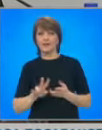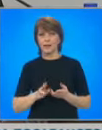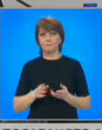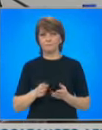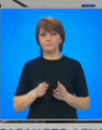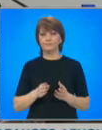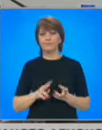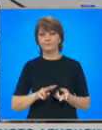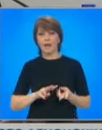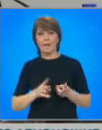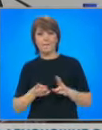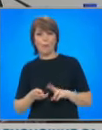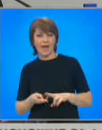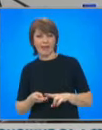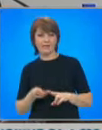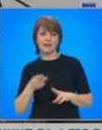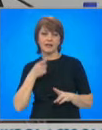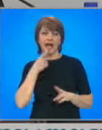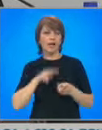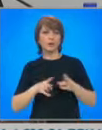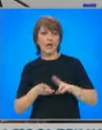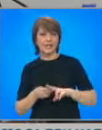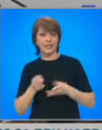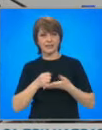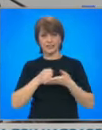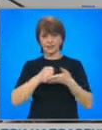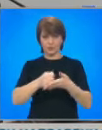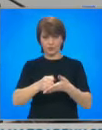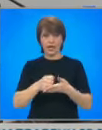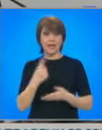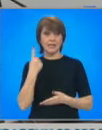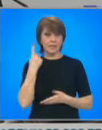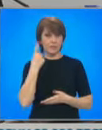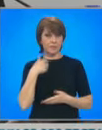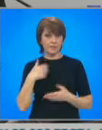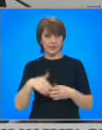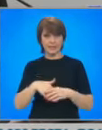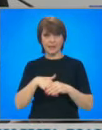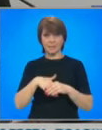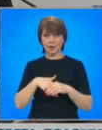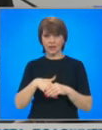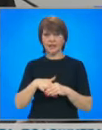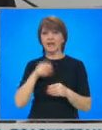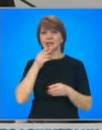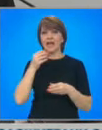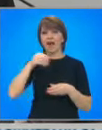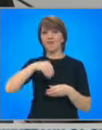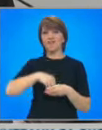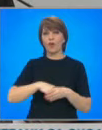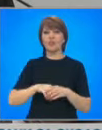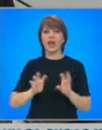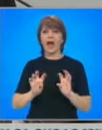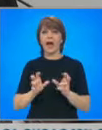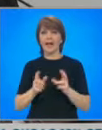година, която приеха в септември месец, за първи път се запознах с сагата фонд Радио и Телевизия,